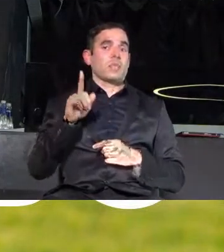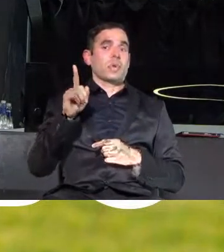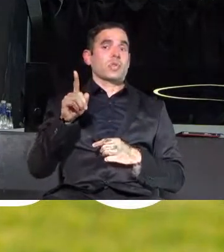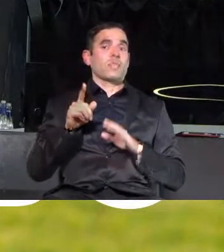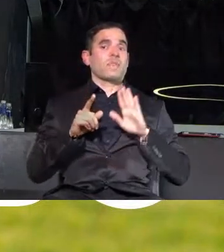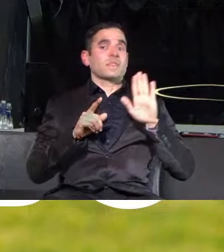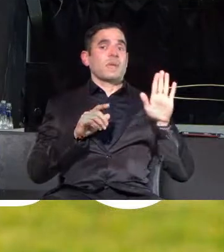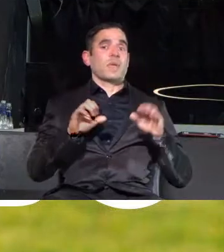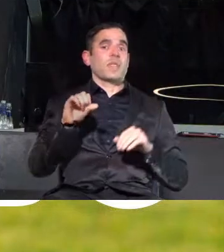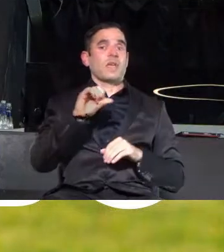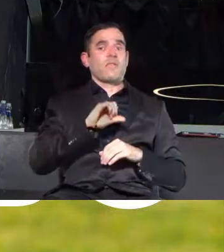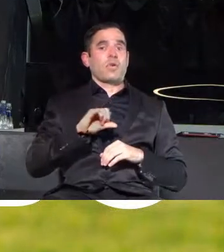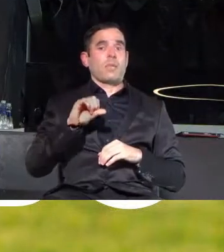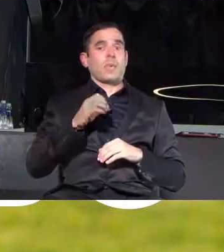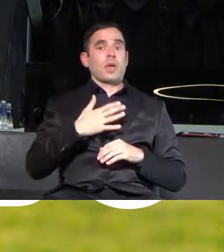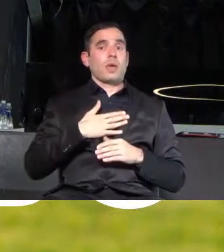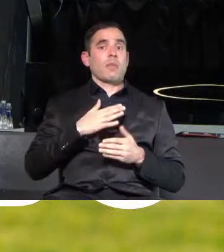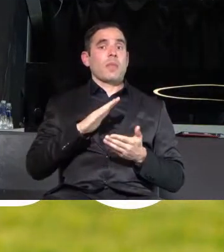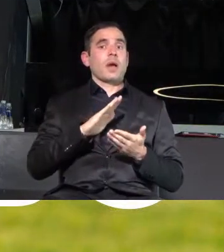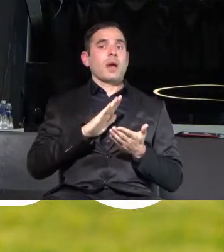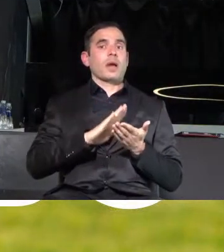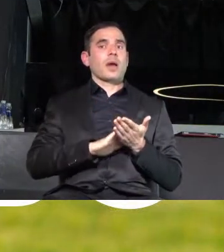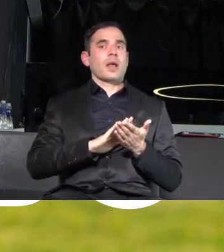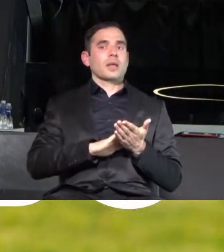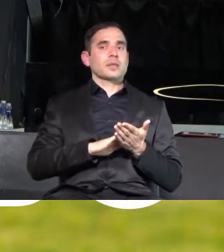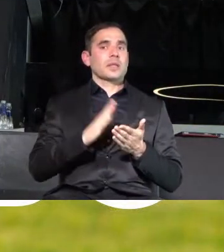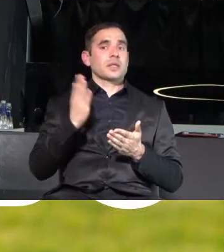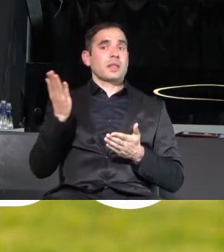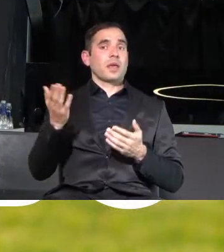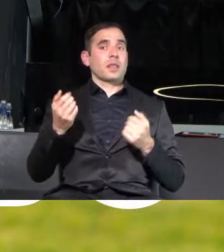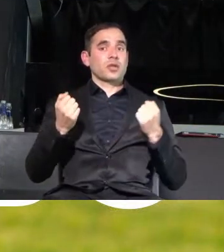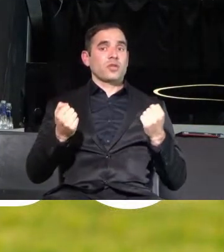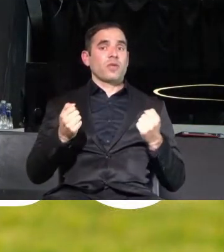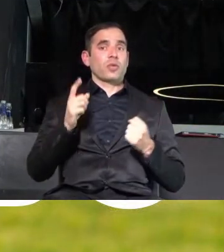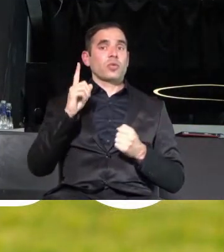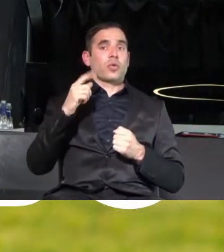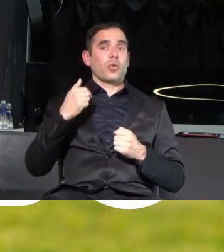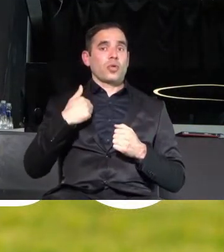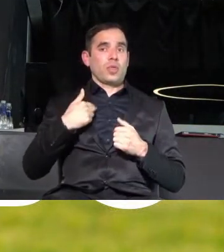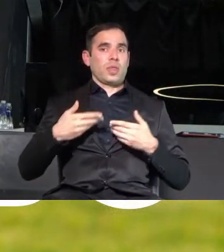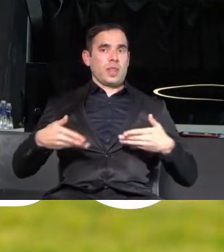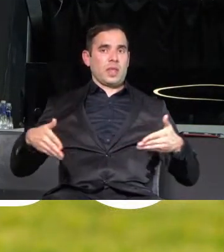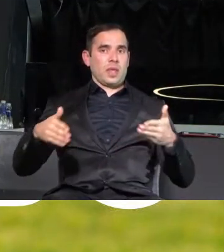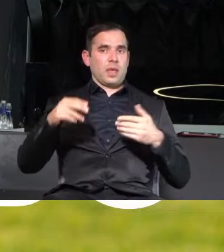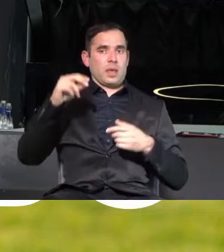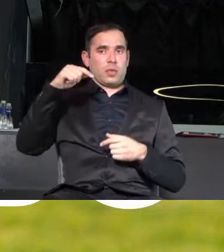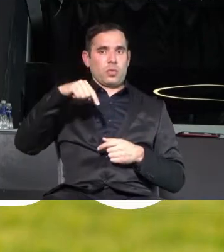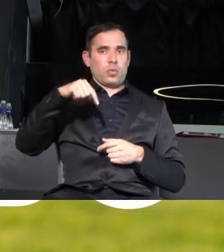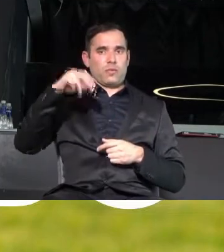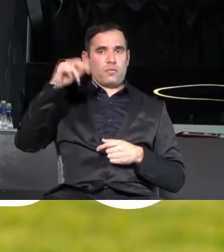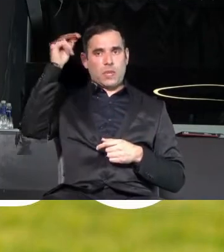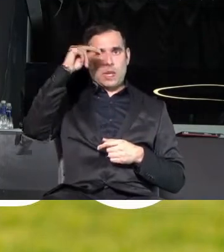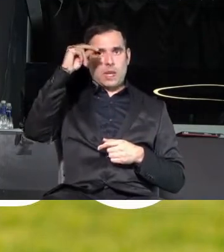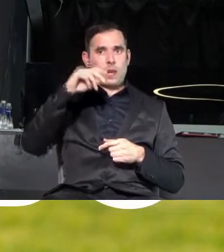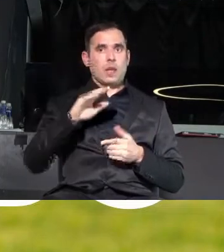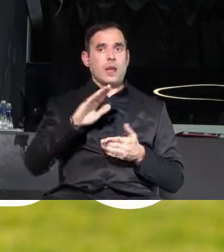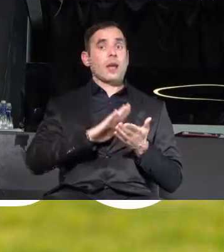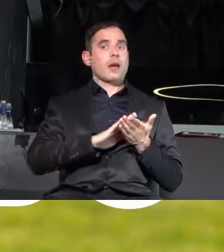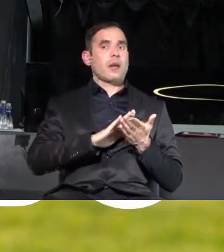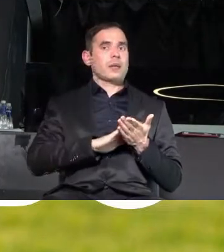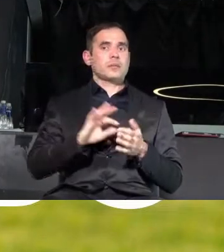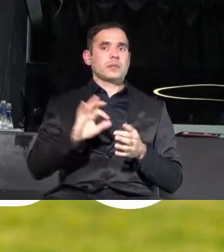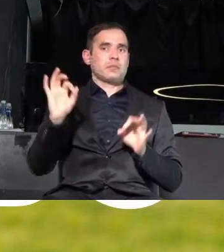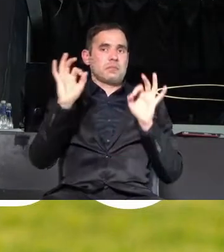има някаква гаранция за техния живот, то ние в България такава гаранция нямаме.